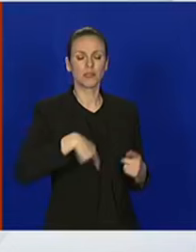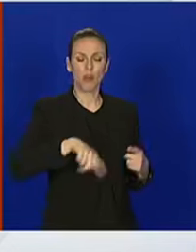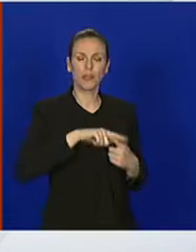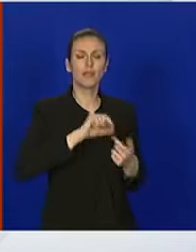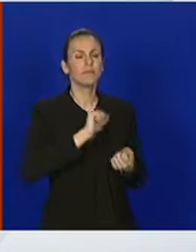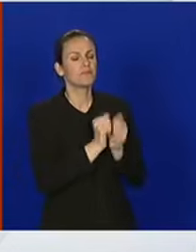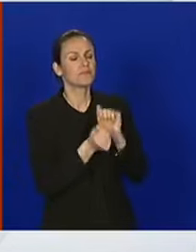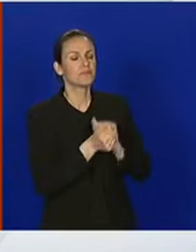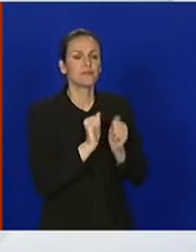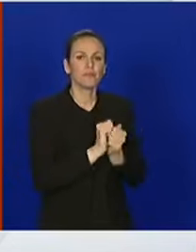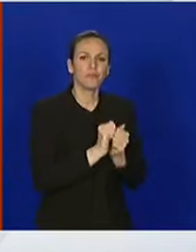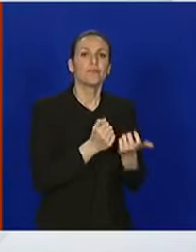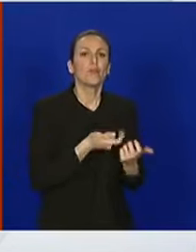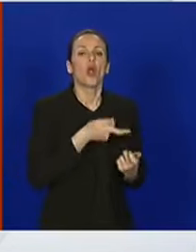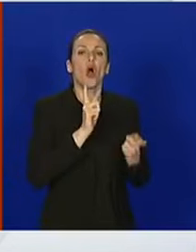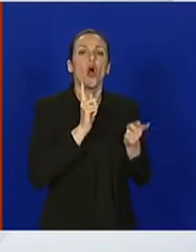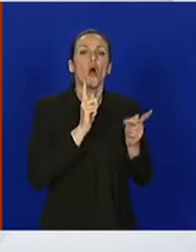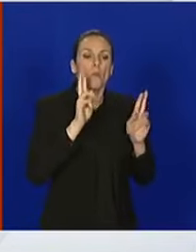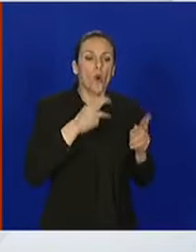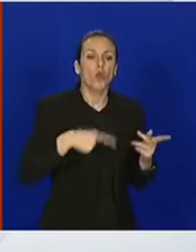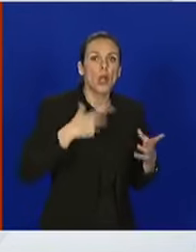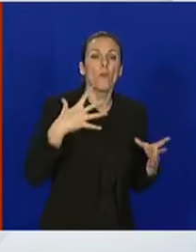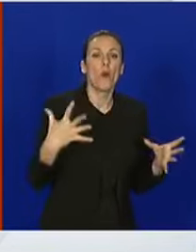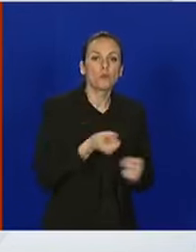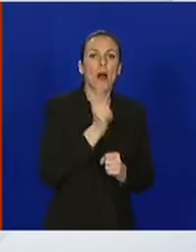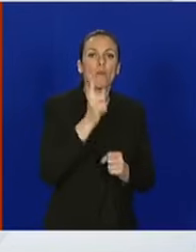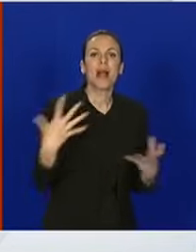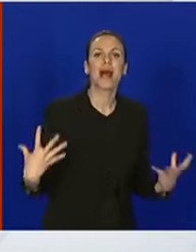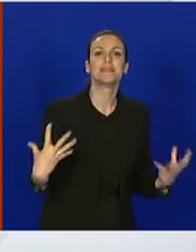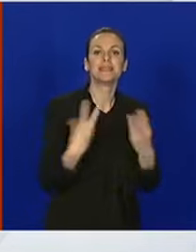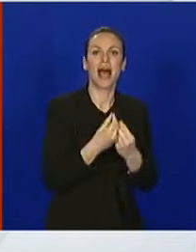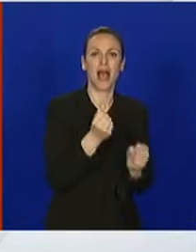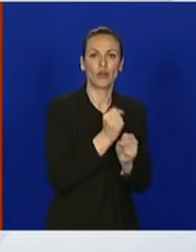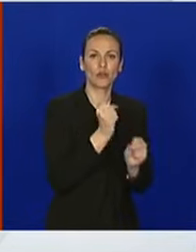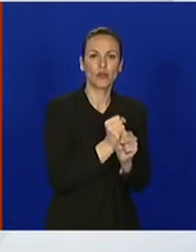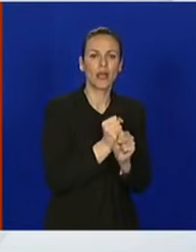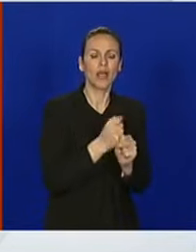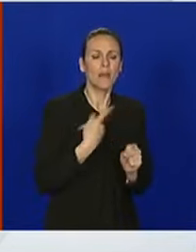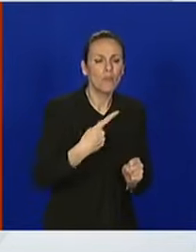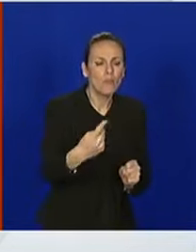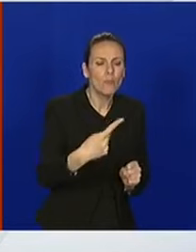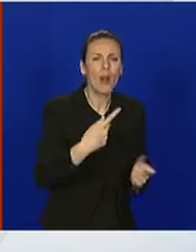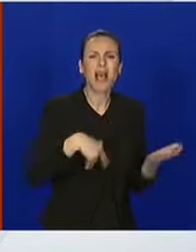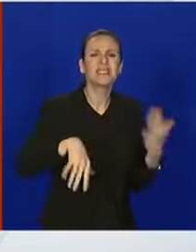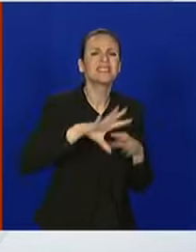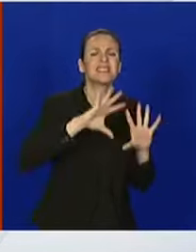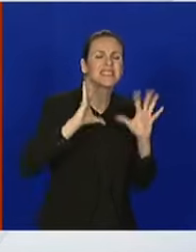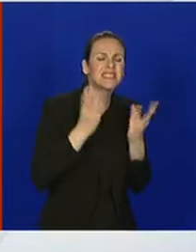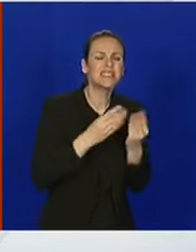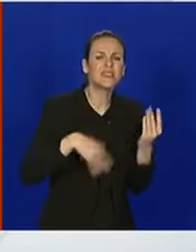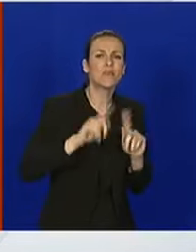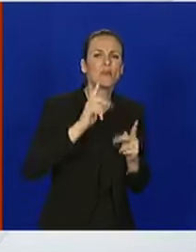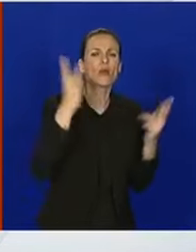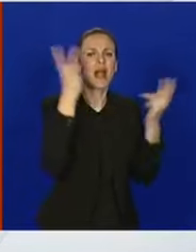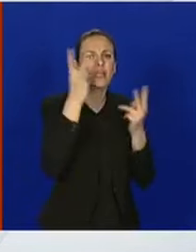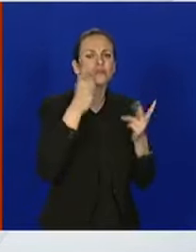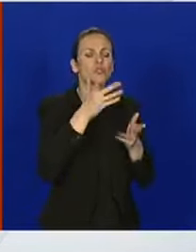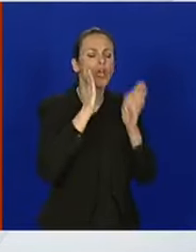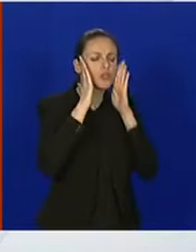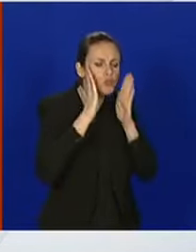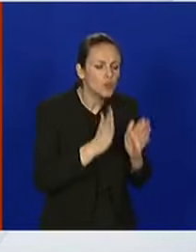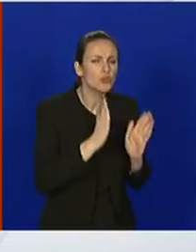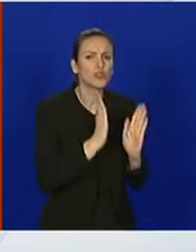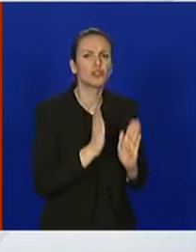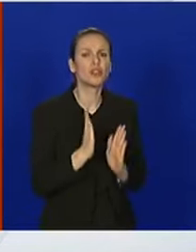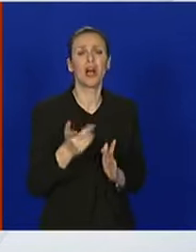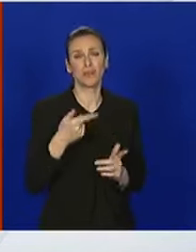možemo dobiti samo zajedno, uzajamnim razumijevanjem, uzajamnim slušanjem. Dakle,